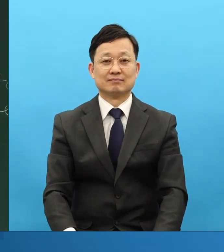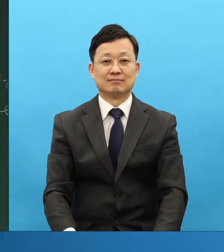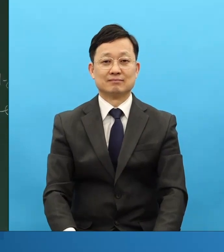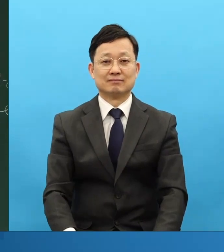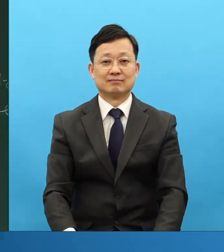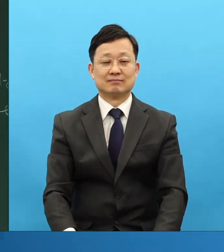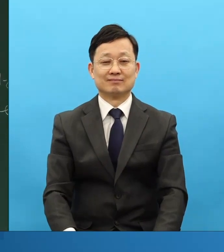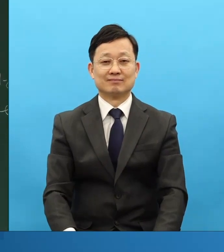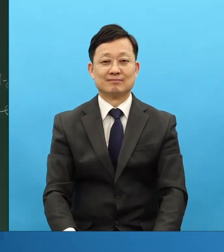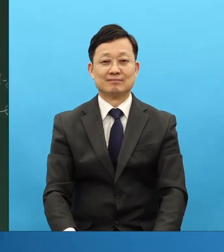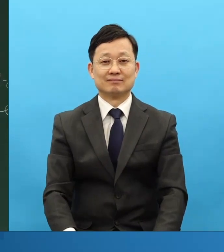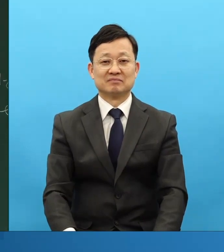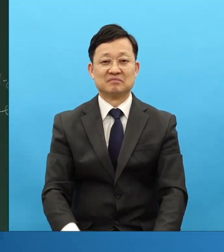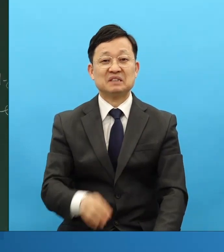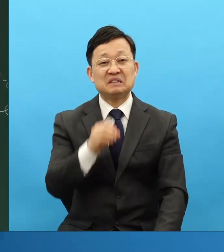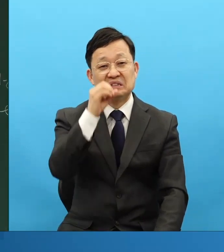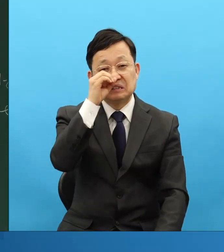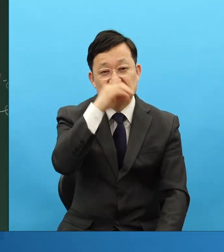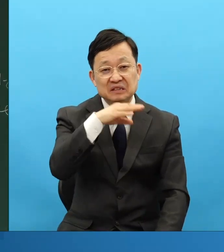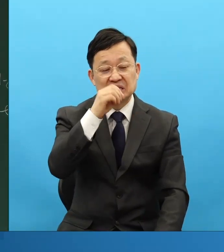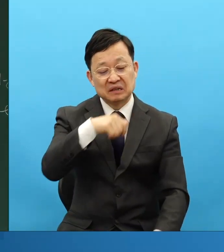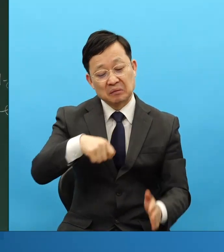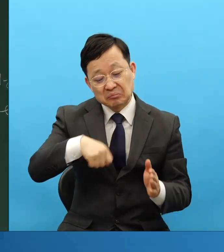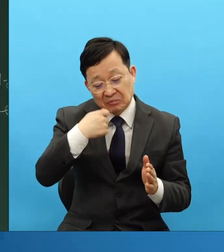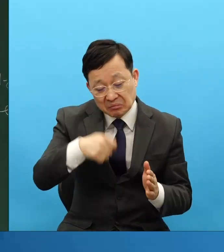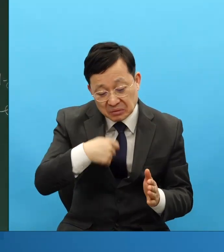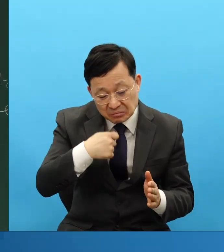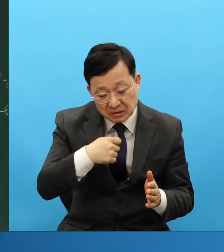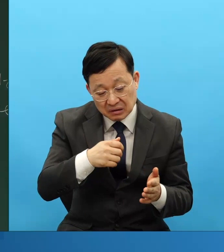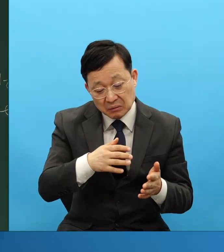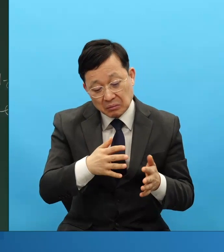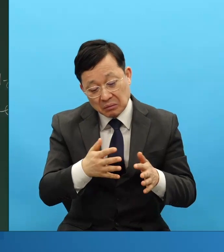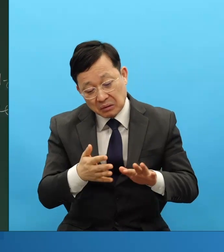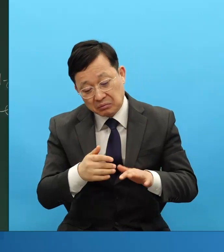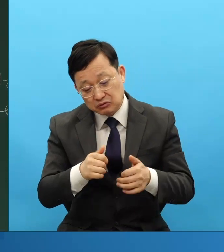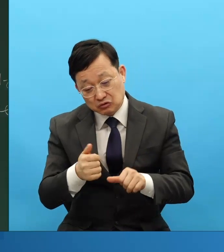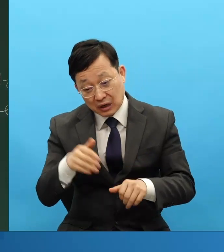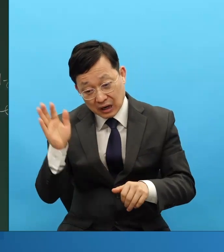그냥 겨우겨우 밥이나 먹다 가야지 하면 지금처럼 하면 돼요.